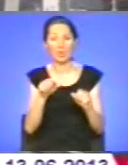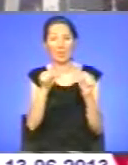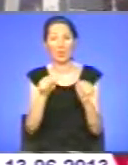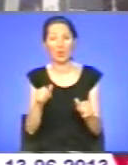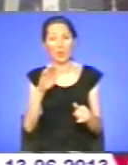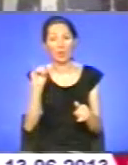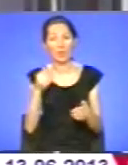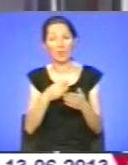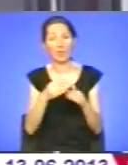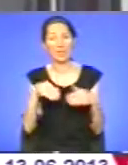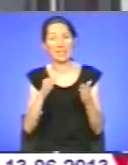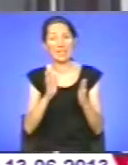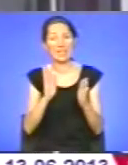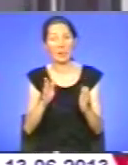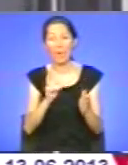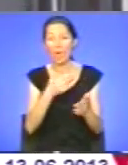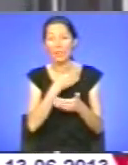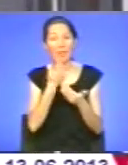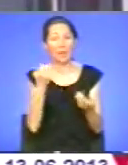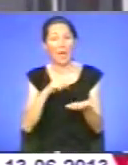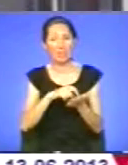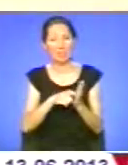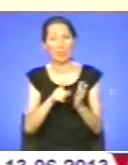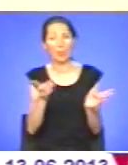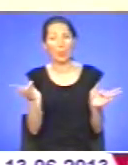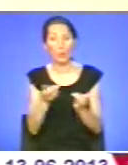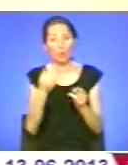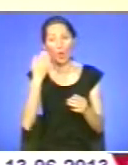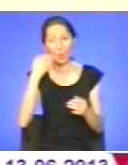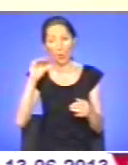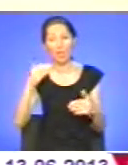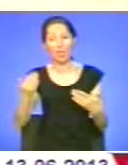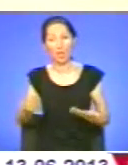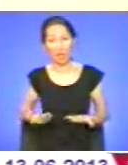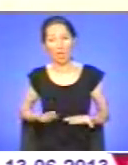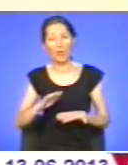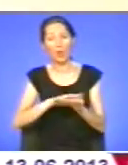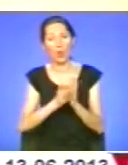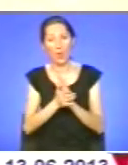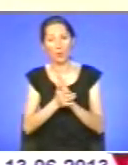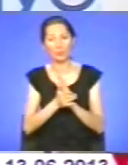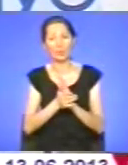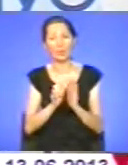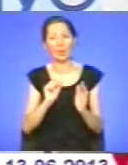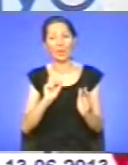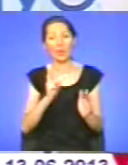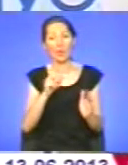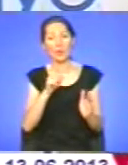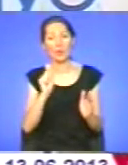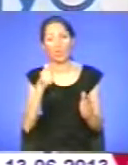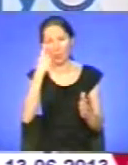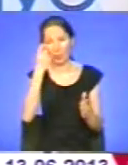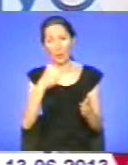фонд надає тільки тим, хто не має житла або потребує поліпшення житлових умов. Андрій Козак повідомив, що до 1